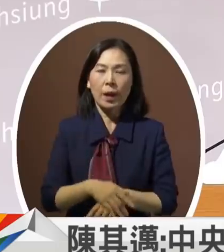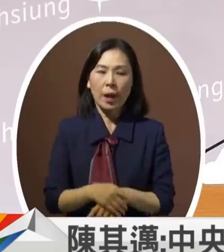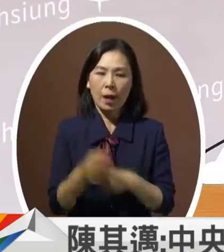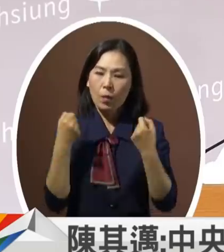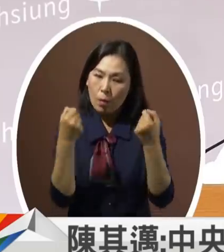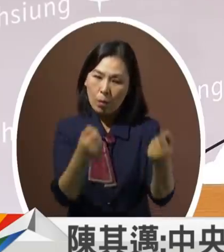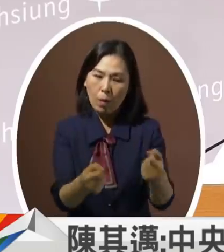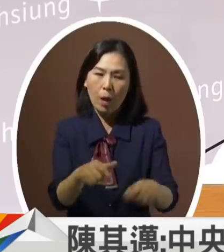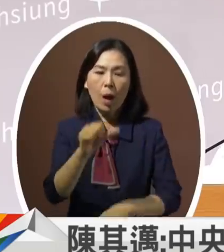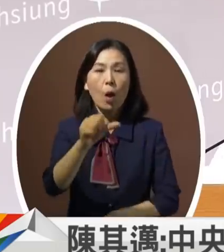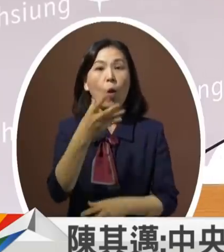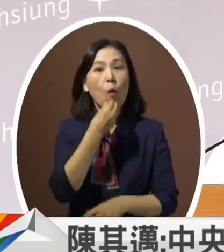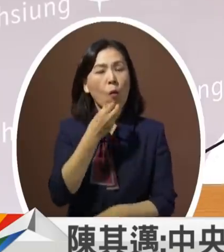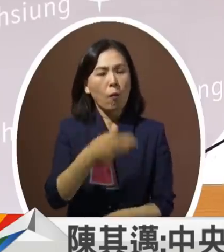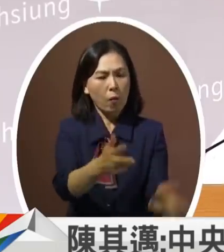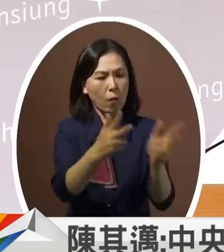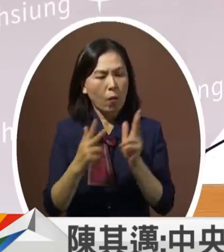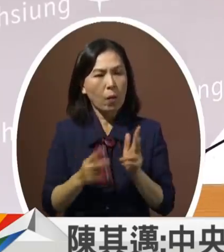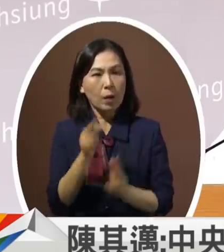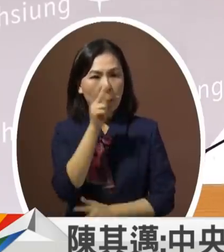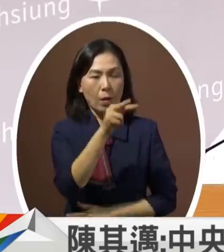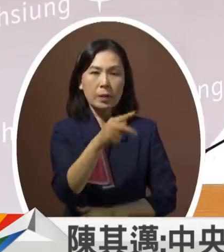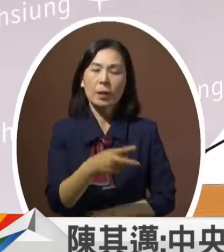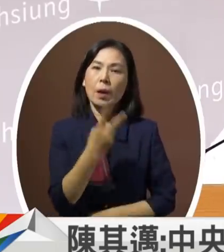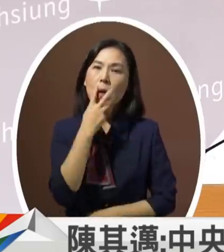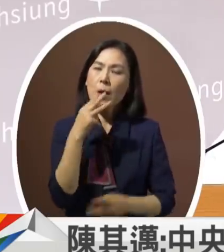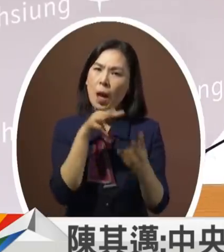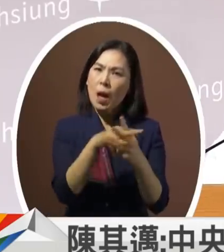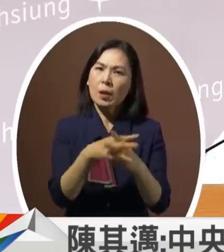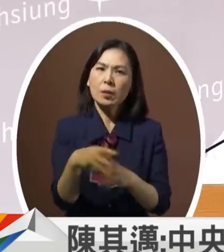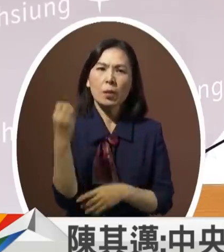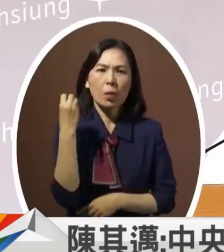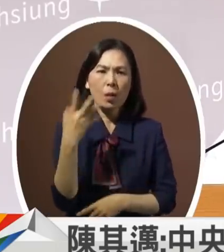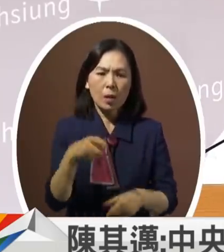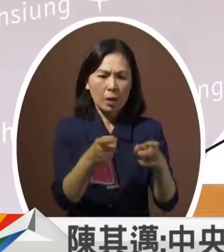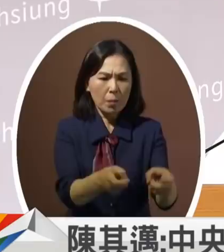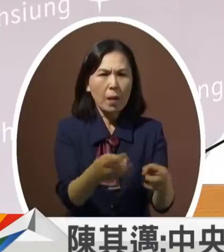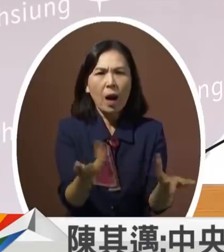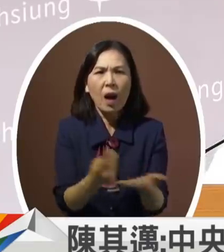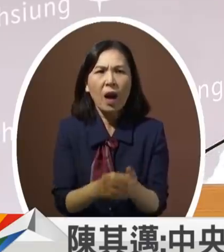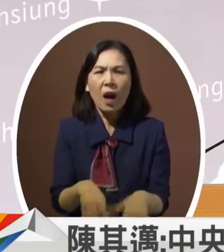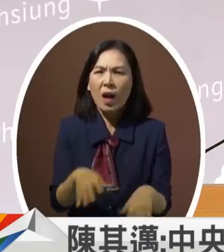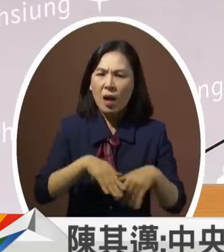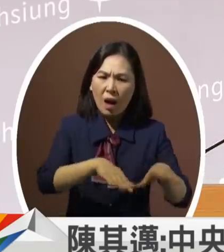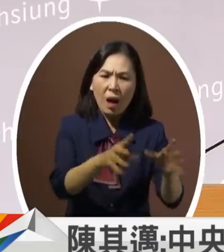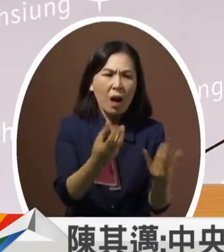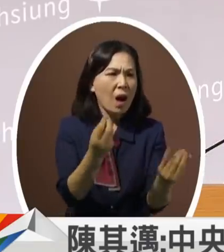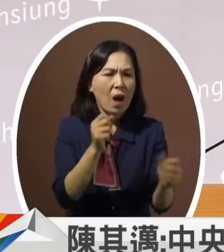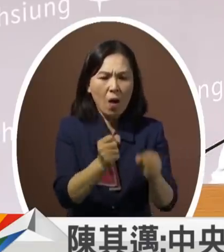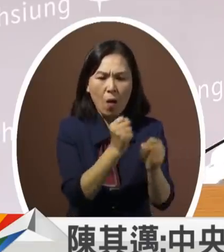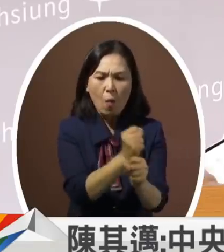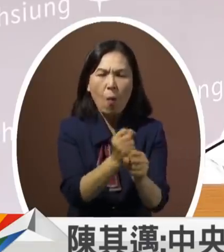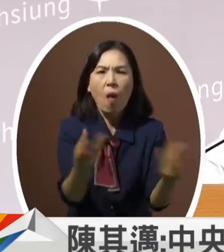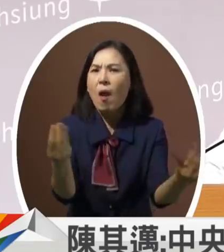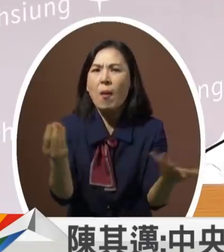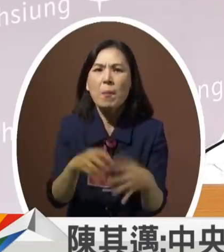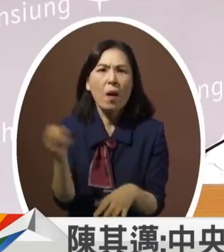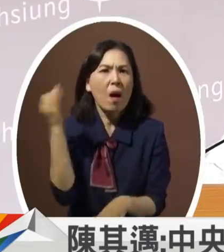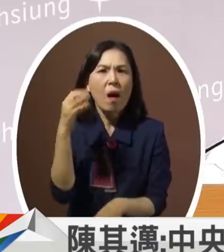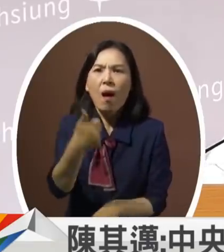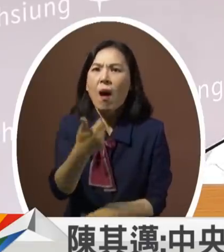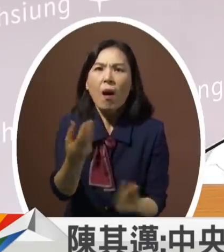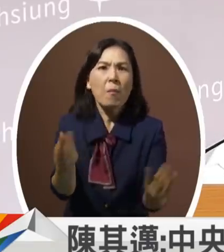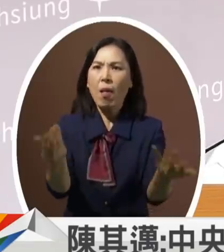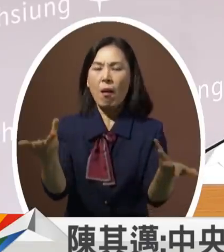我看到了我们亚洲新湾区没有任何进展也听不到任何的好消息很多的高雄人都跟我一样